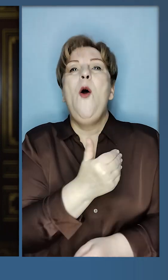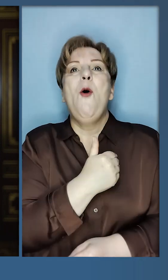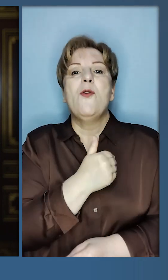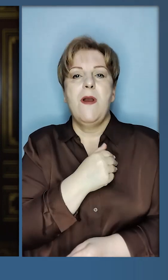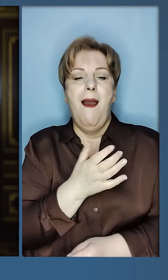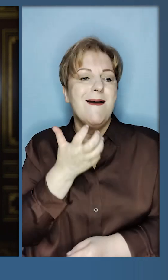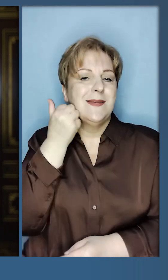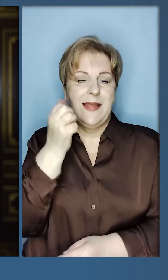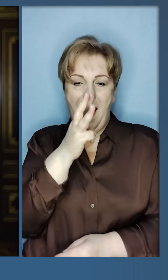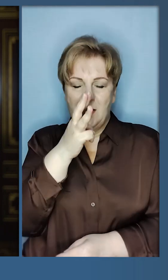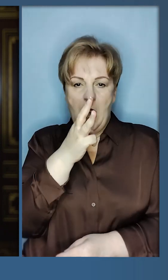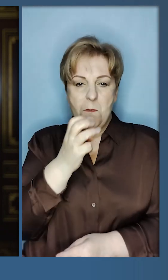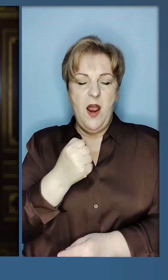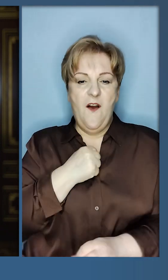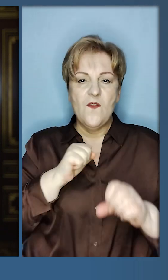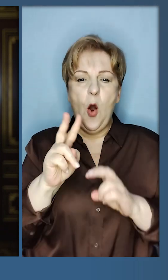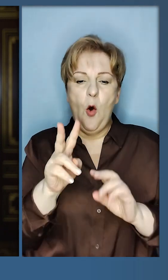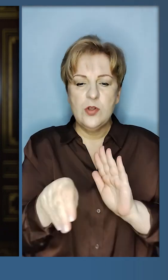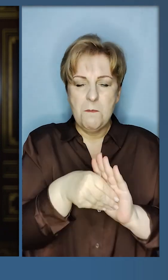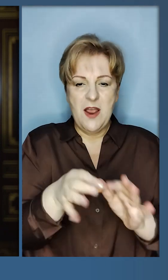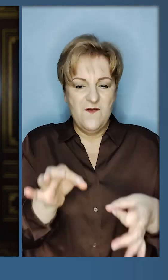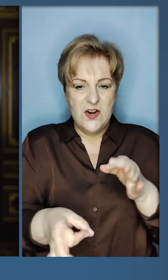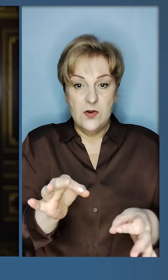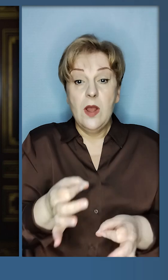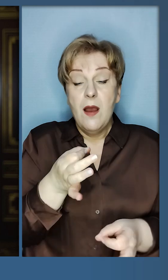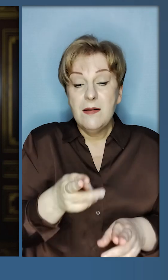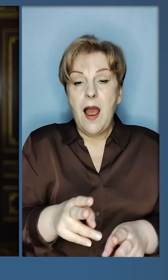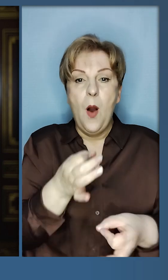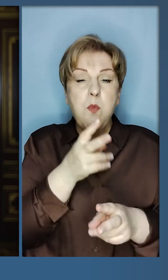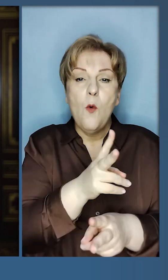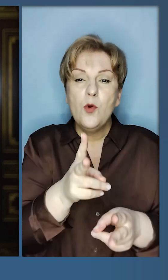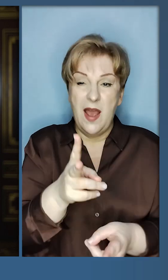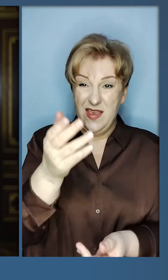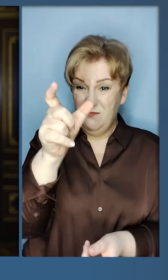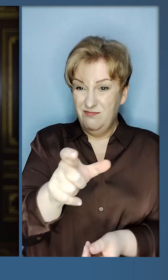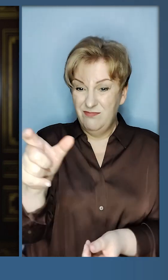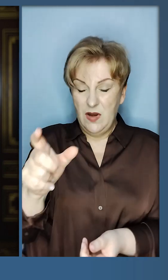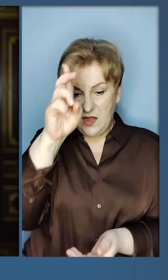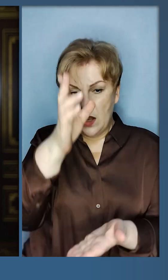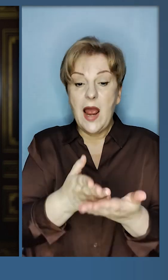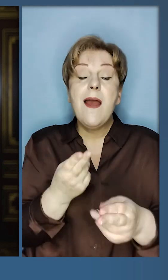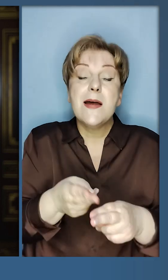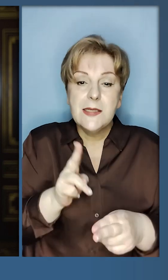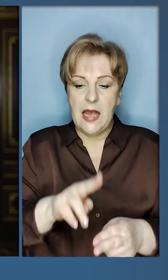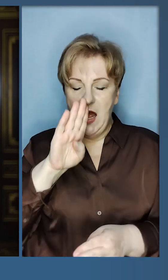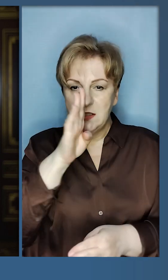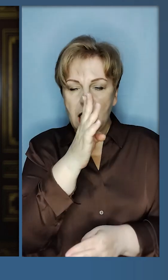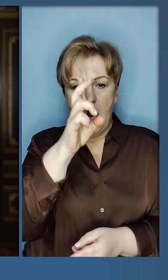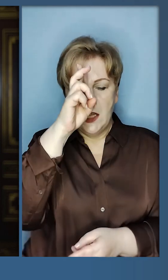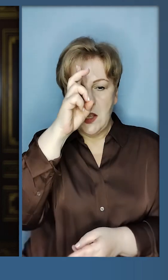там заробіток у воєнкоматі, комусь хабарі в судах для будь-яких державних посадовців – це зрада